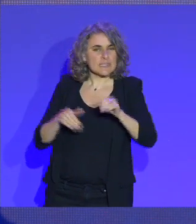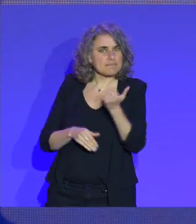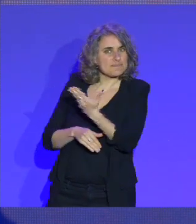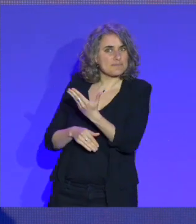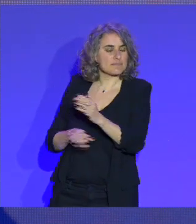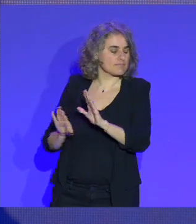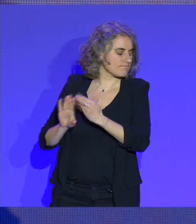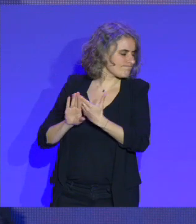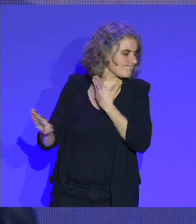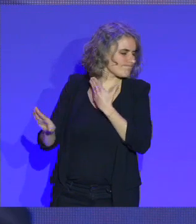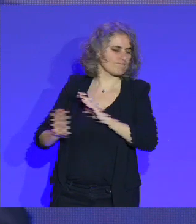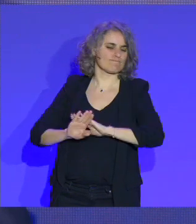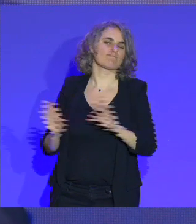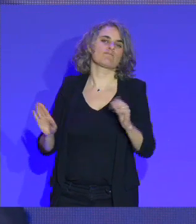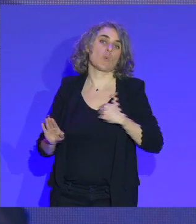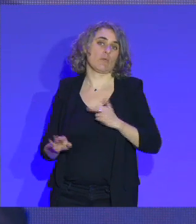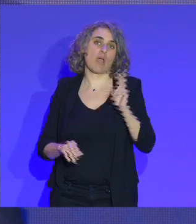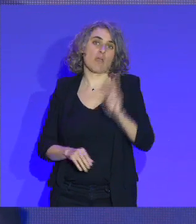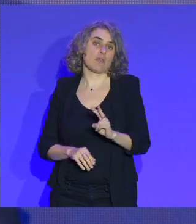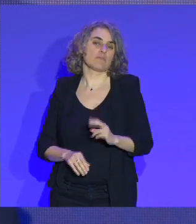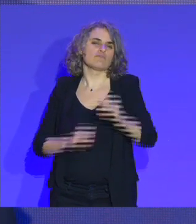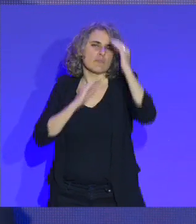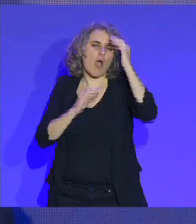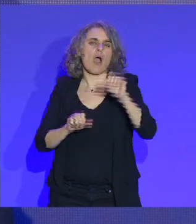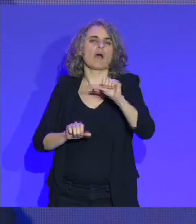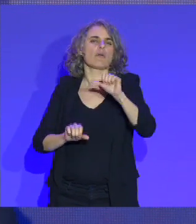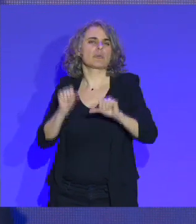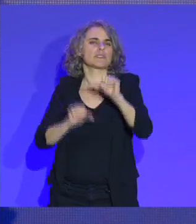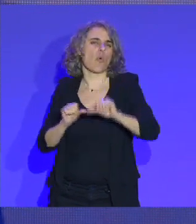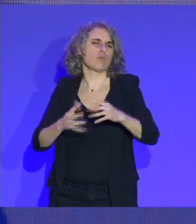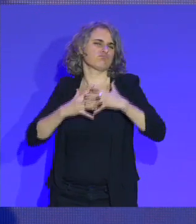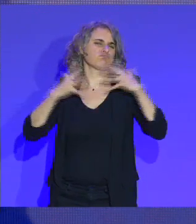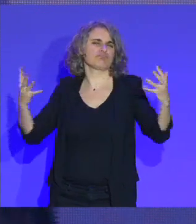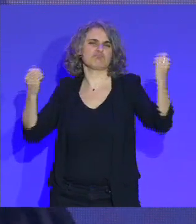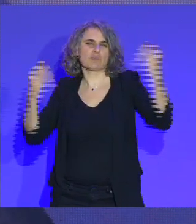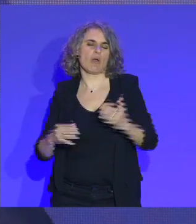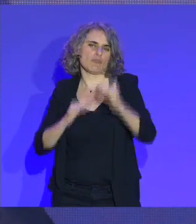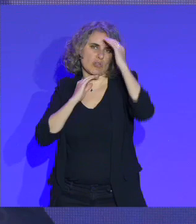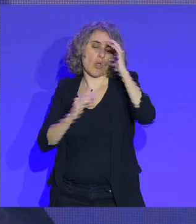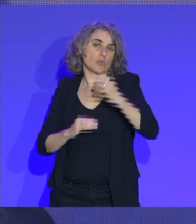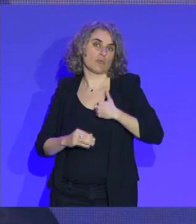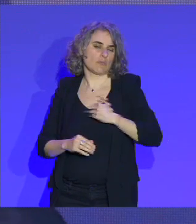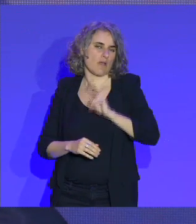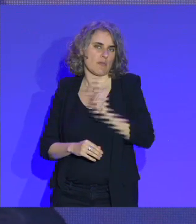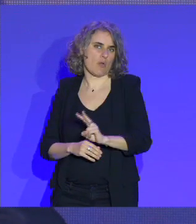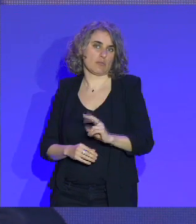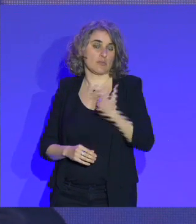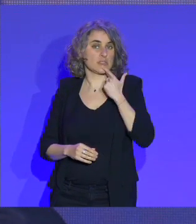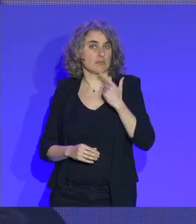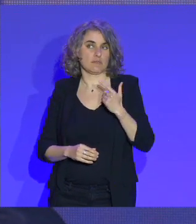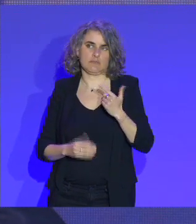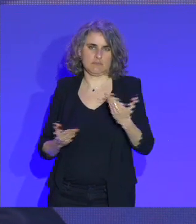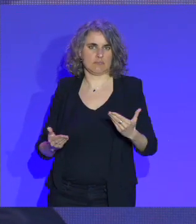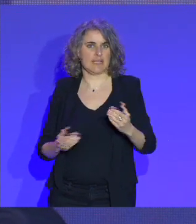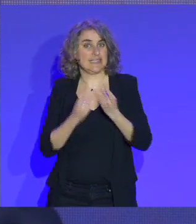perspective, et moi, j'adore les grandes compétitions, je suis totalement fan, donc il faut que ça vienne dans les démocraties.